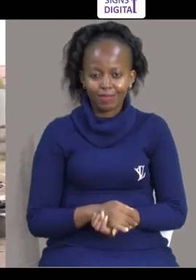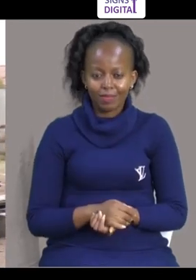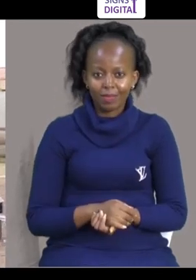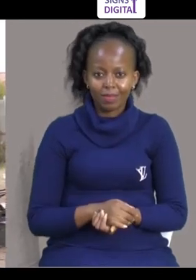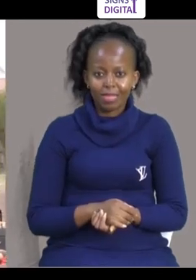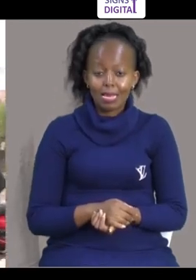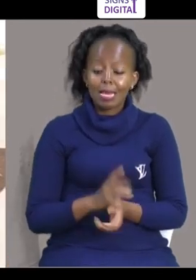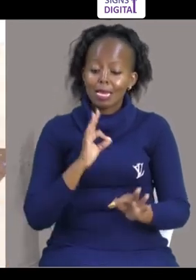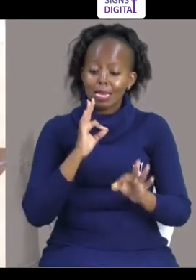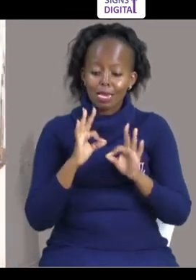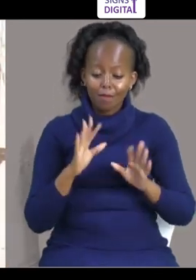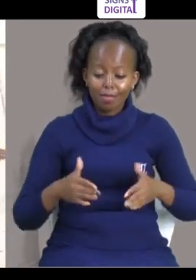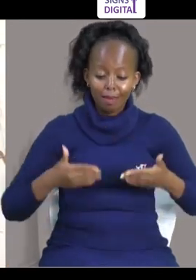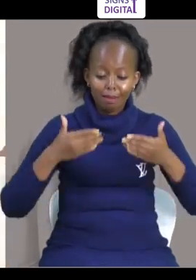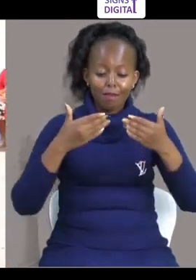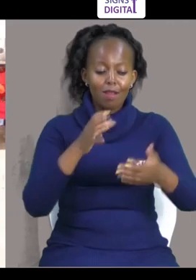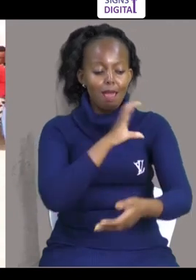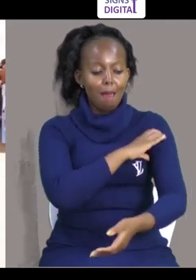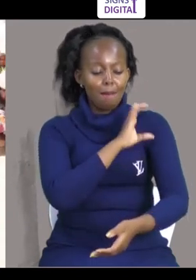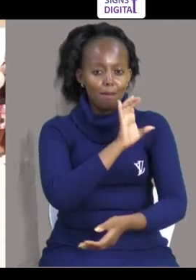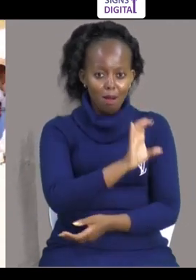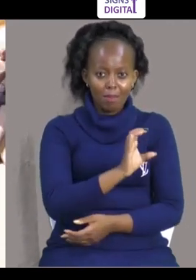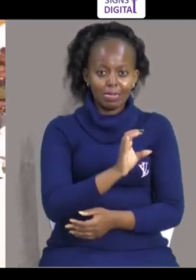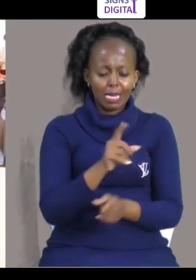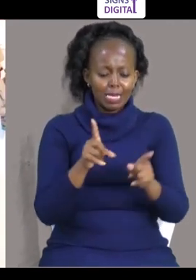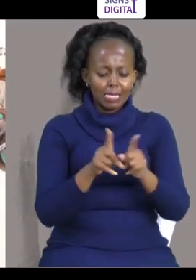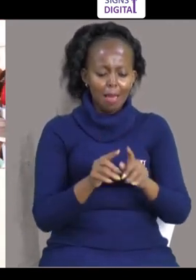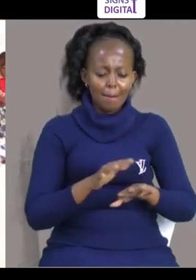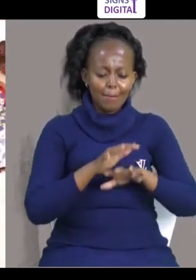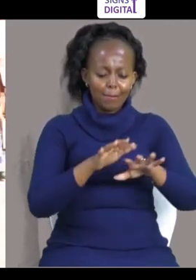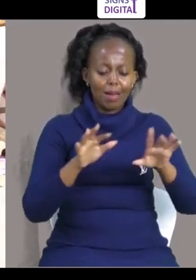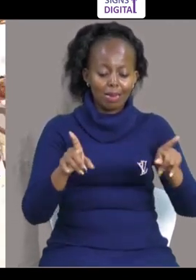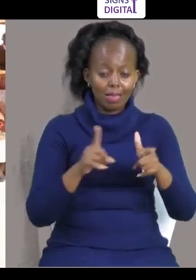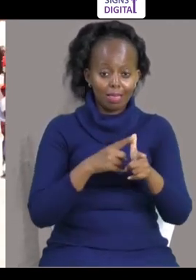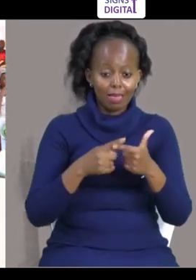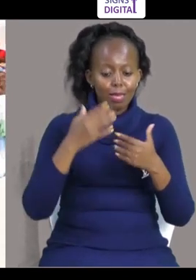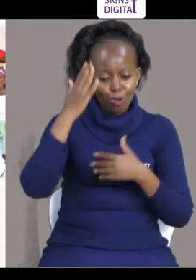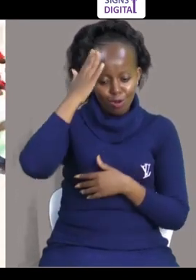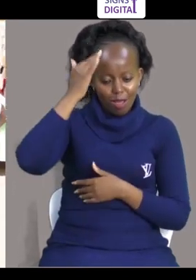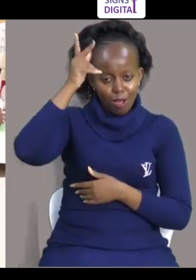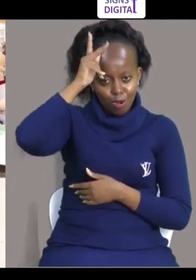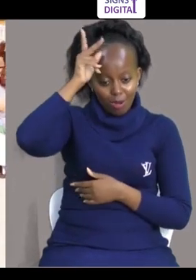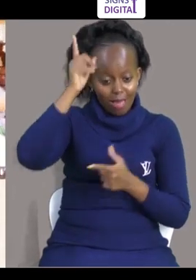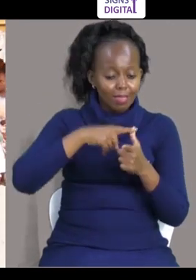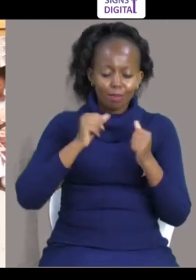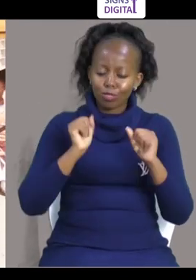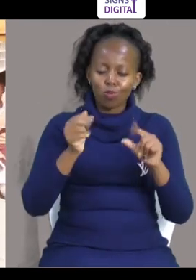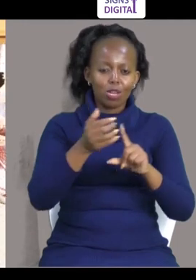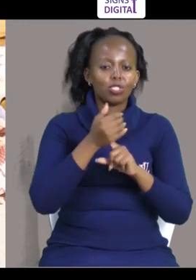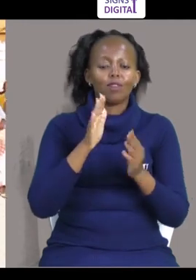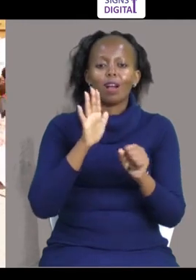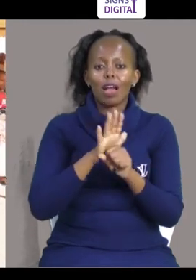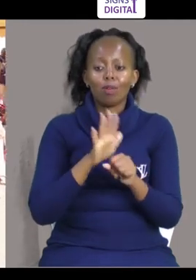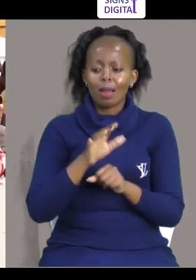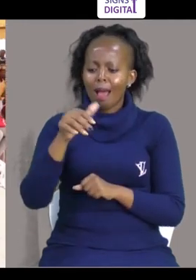beautiful it is Wakiwezesho watu mabu ya marketing Na naona wakuna hiyo ujuzi Wataenda